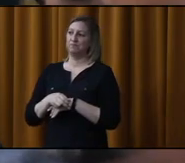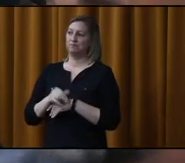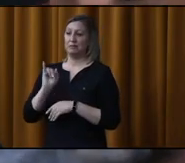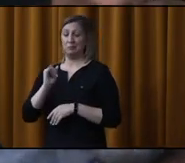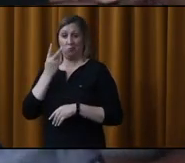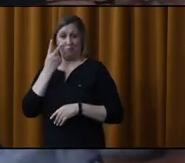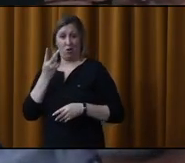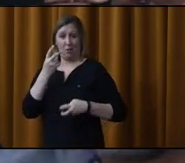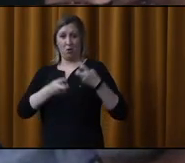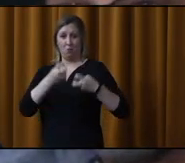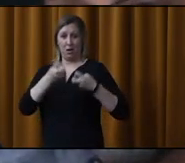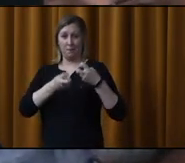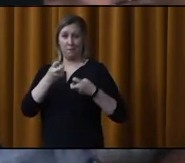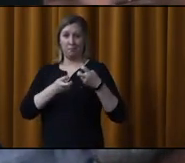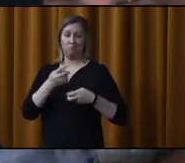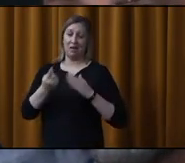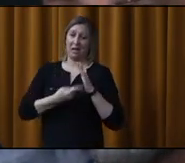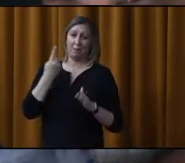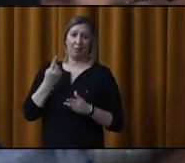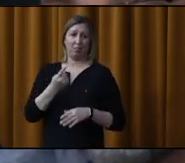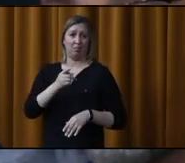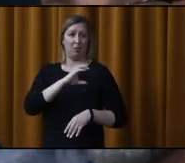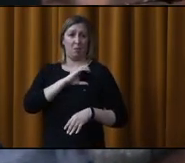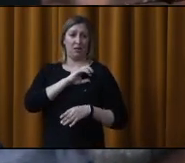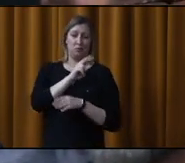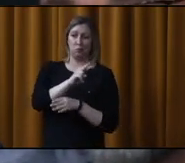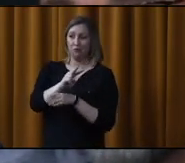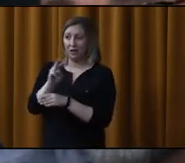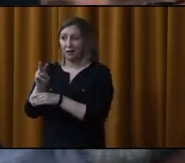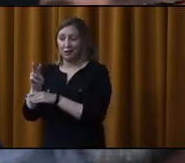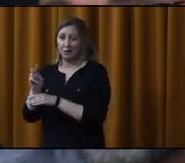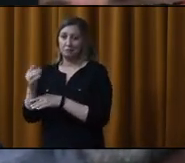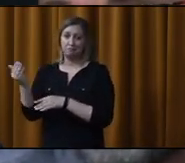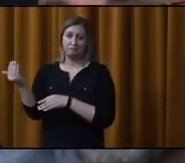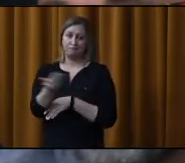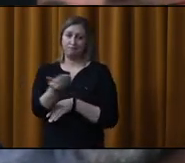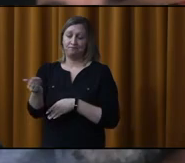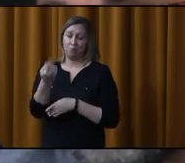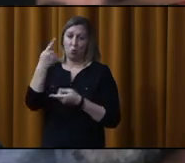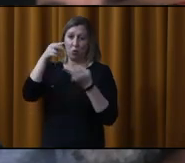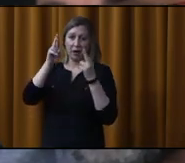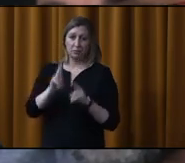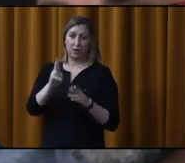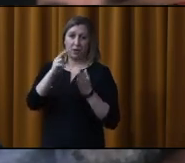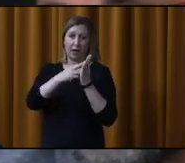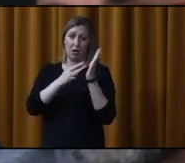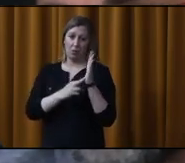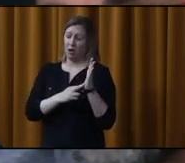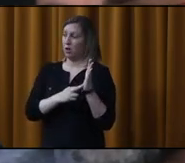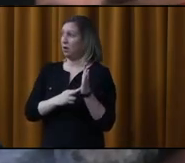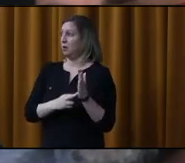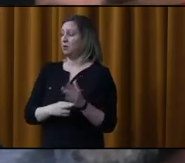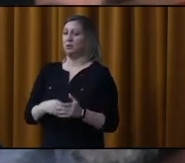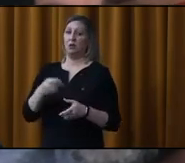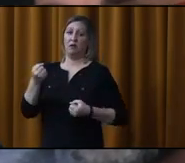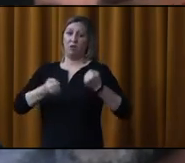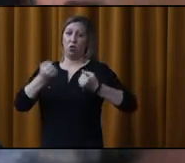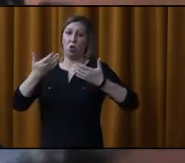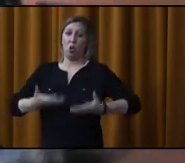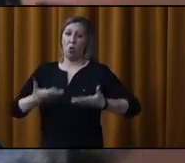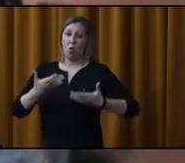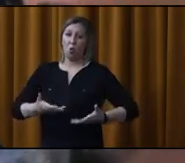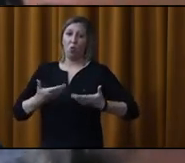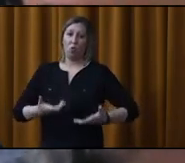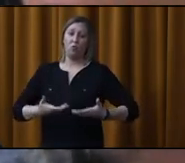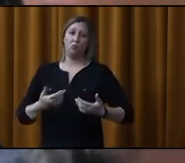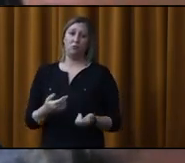on répète des opérations policières qui sont dans ce secteur-là pour faire respecter la réglementation, entre autres les véhicules lourds, pour l